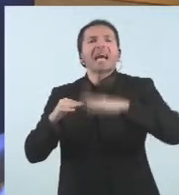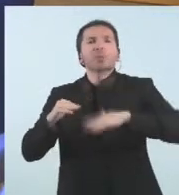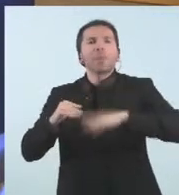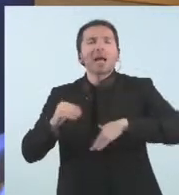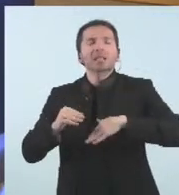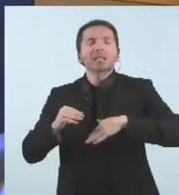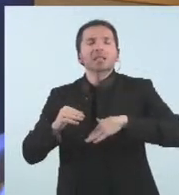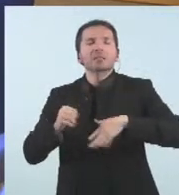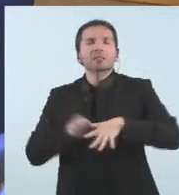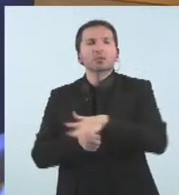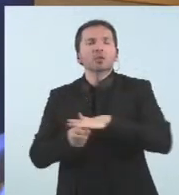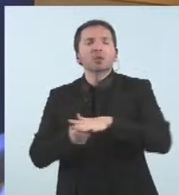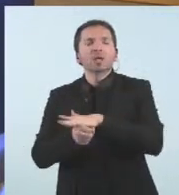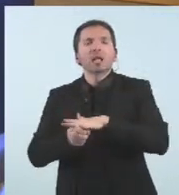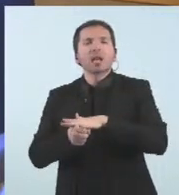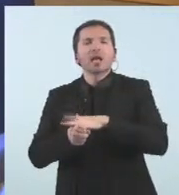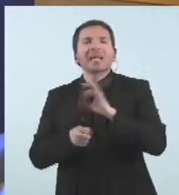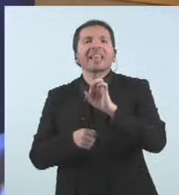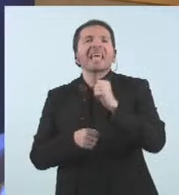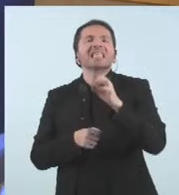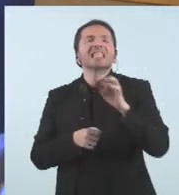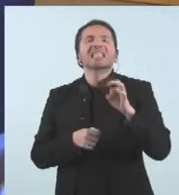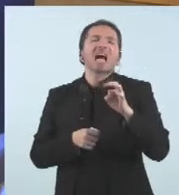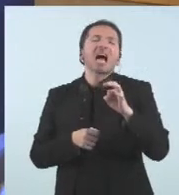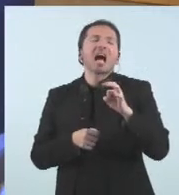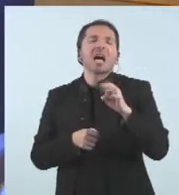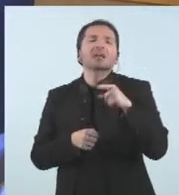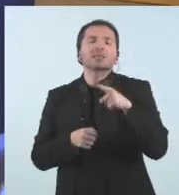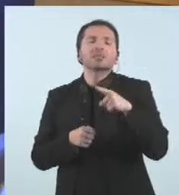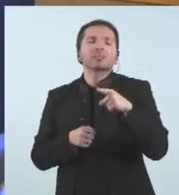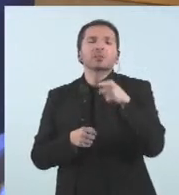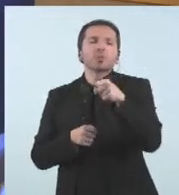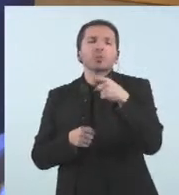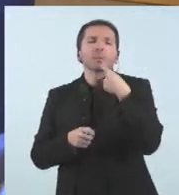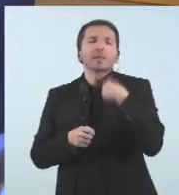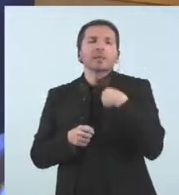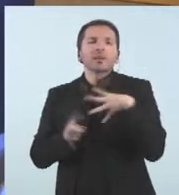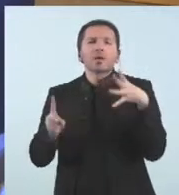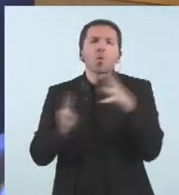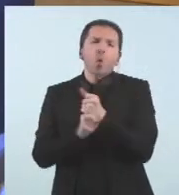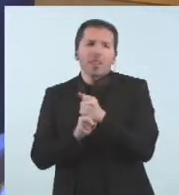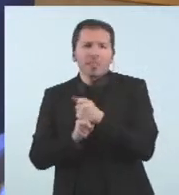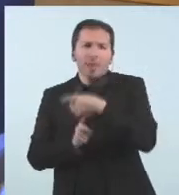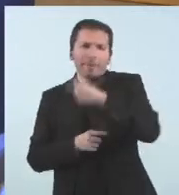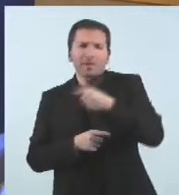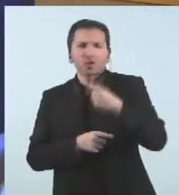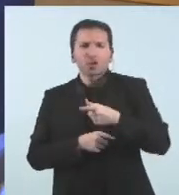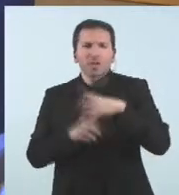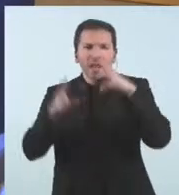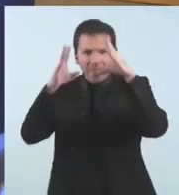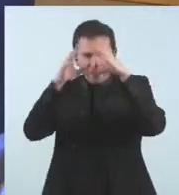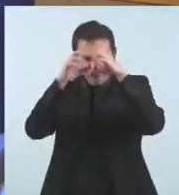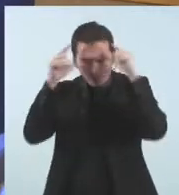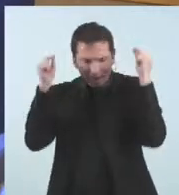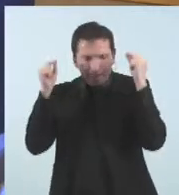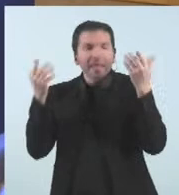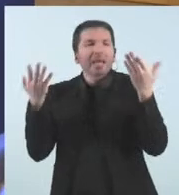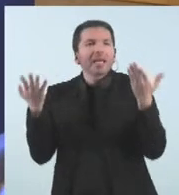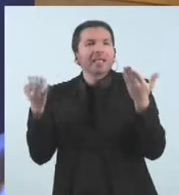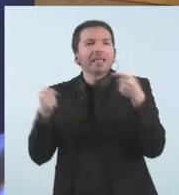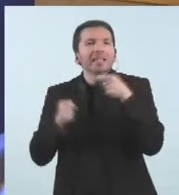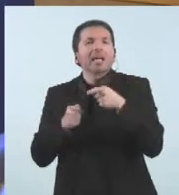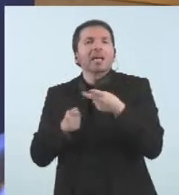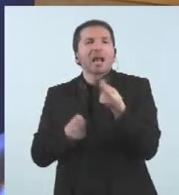va comentar que estava costant trobar personal d'infermeria malgrat les inversions realitzades en recursos